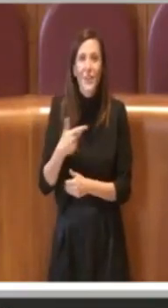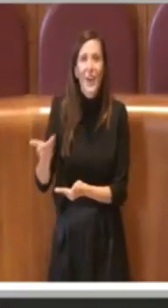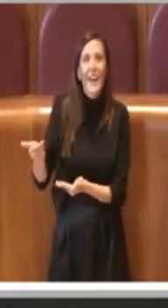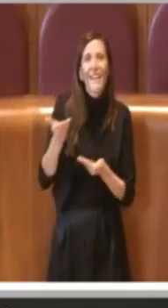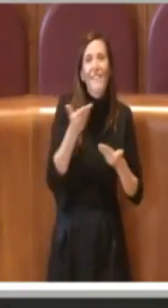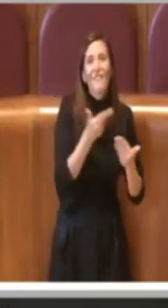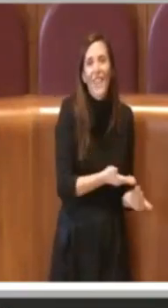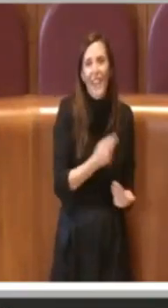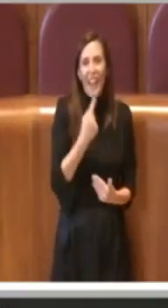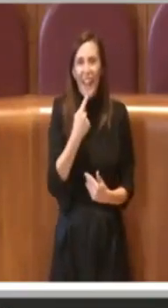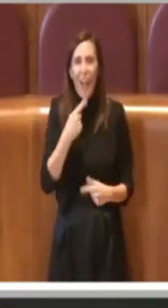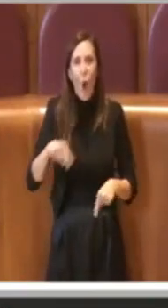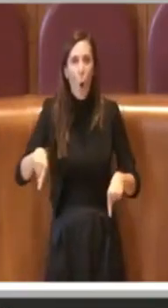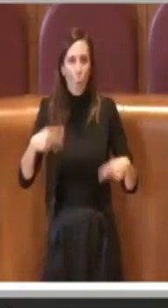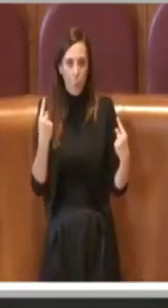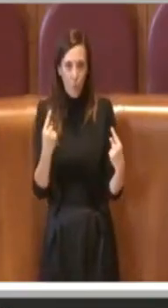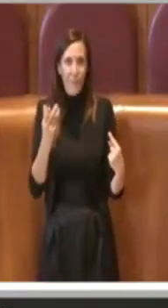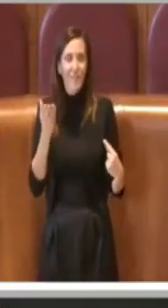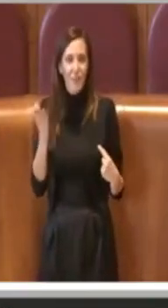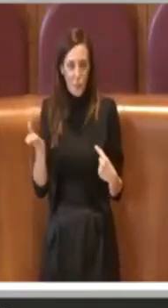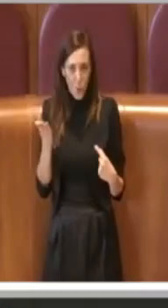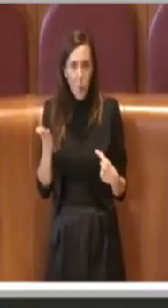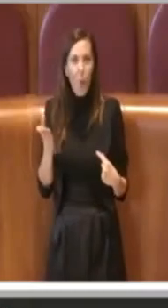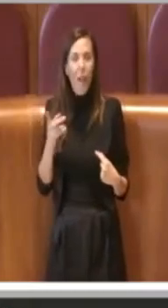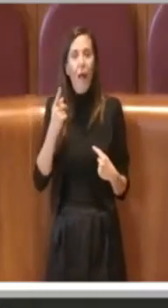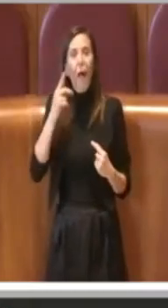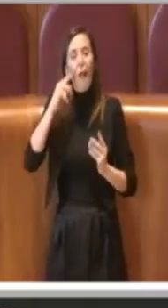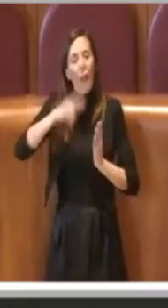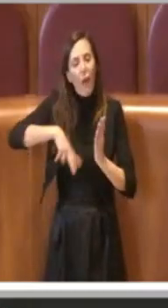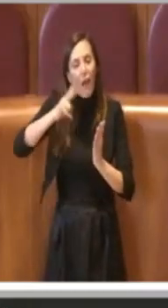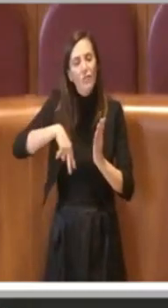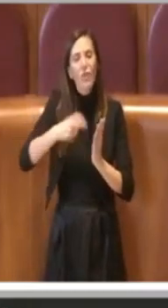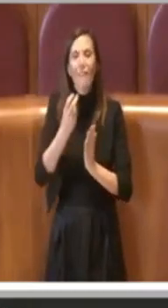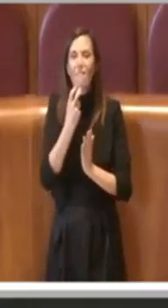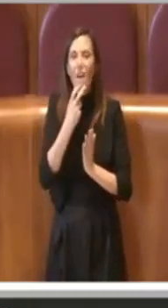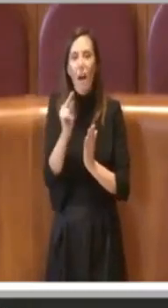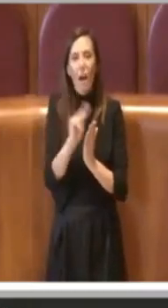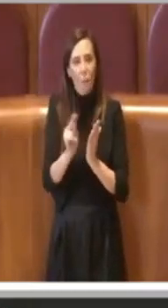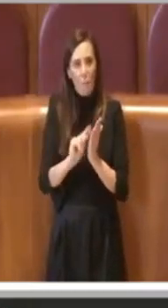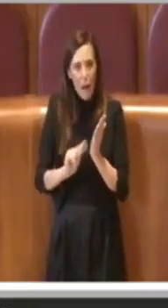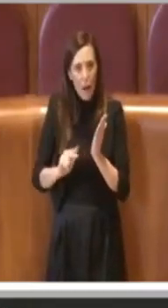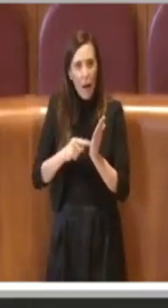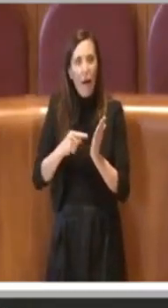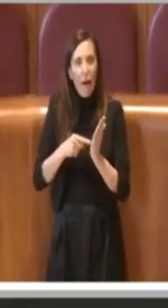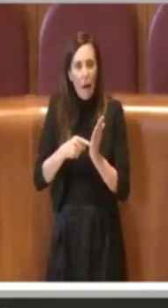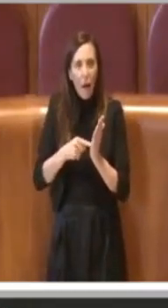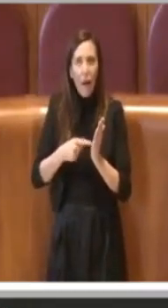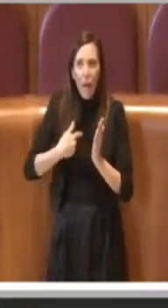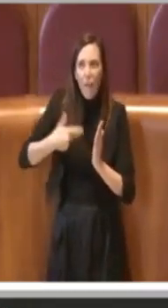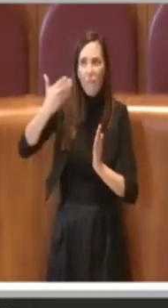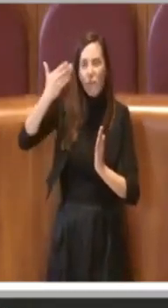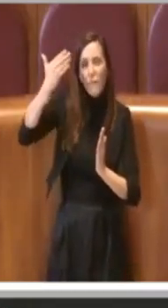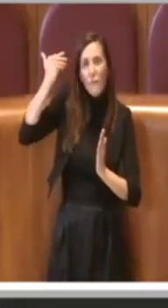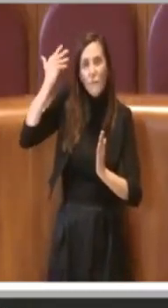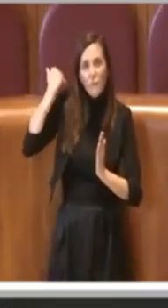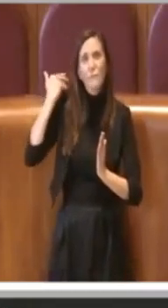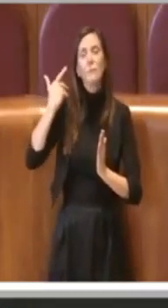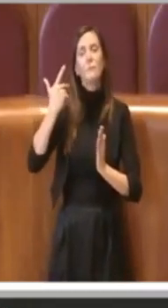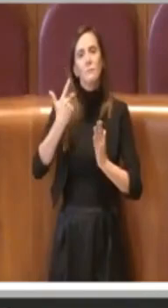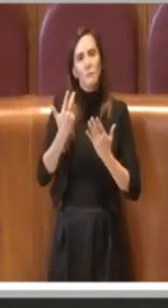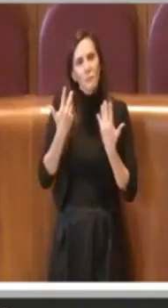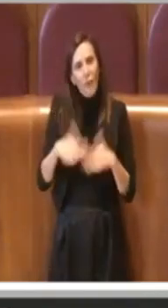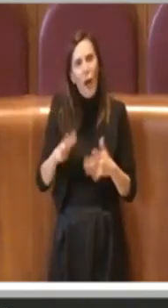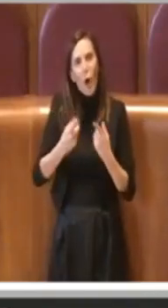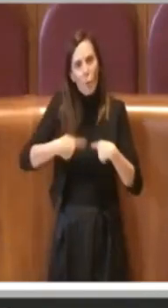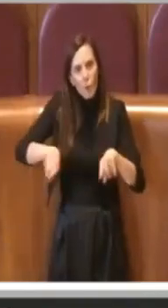a leggere i verbali delle commissioni ambiente avvenute negli anni addietro, sono state condotte numerose